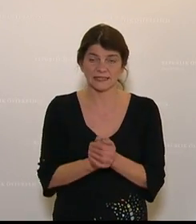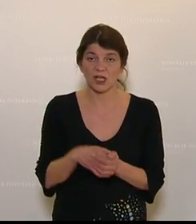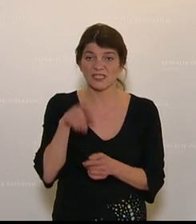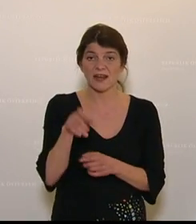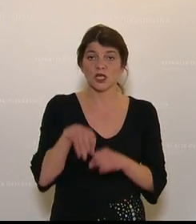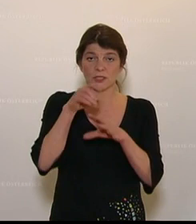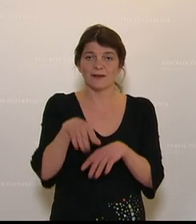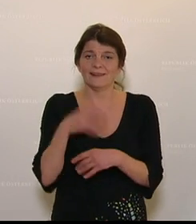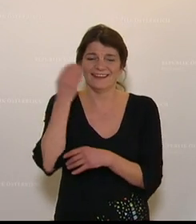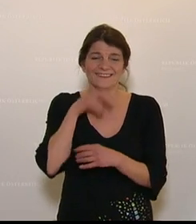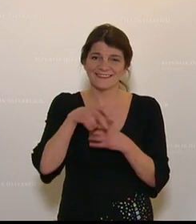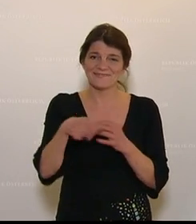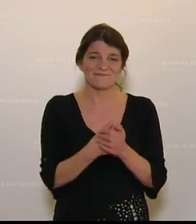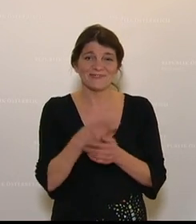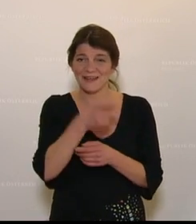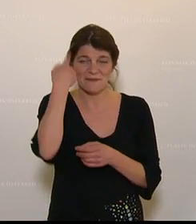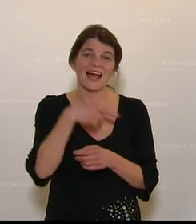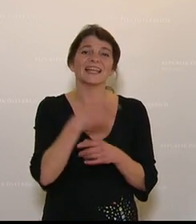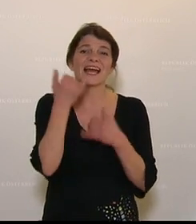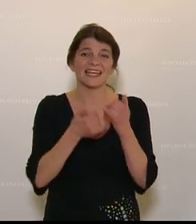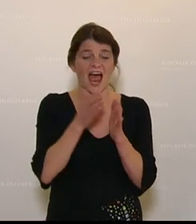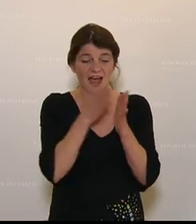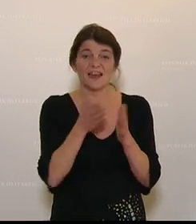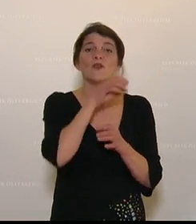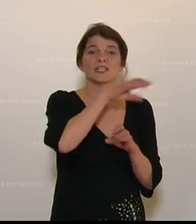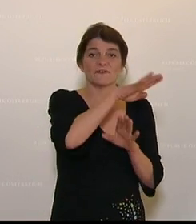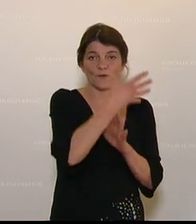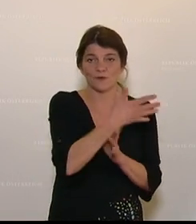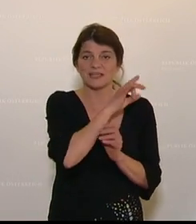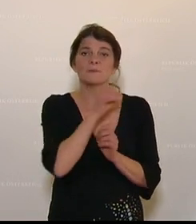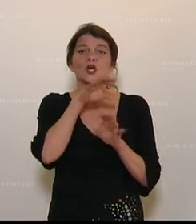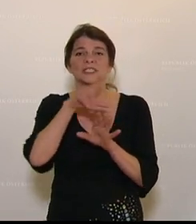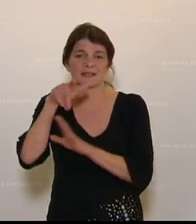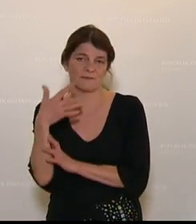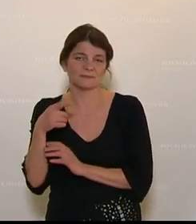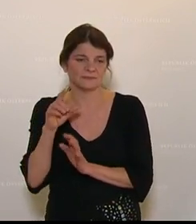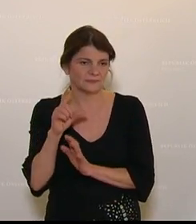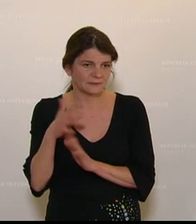2019 lehrt gerade gehen. Sie meinten wohl die Jahrgänge 1954 bis 1957.